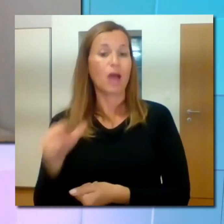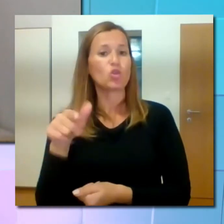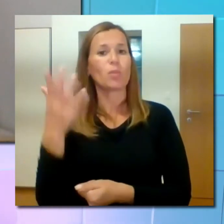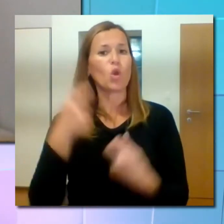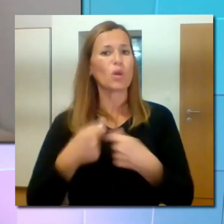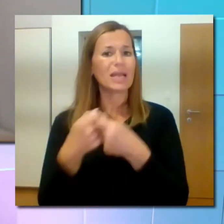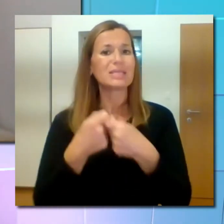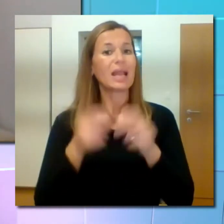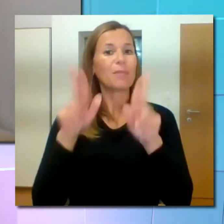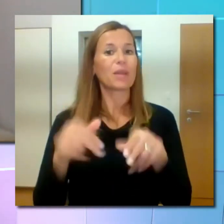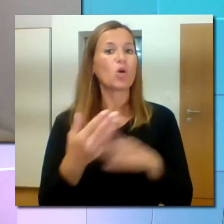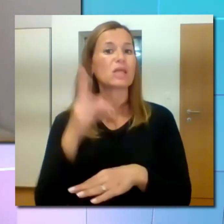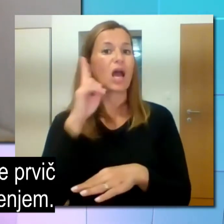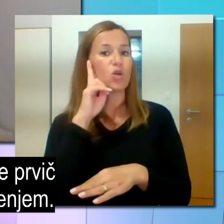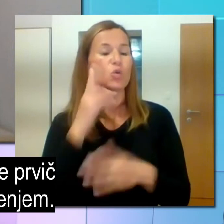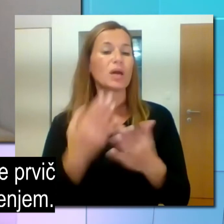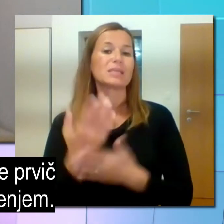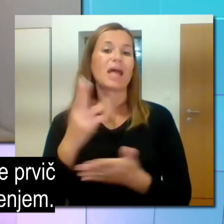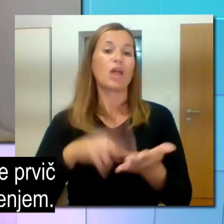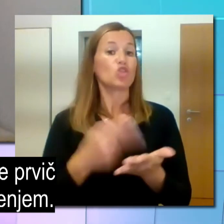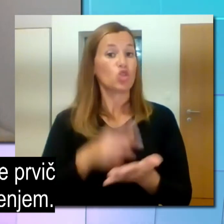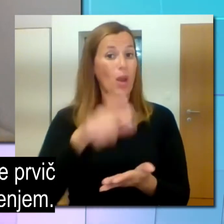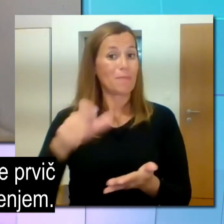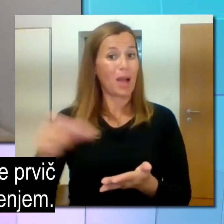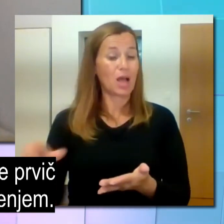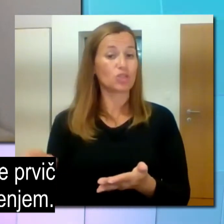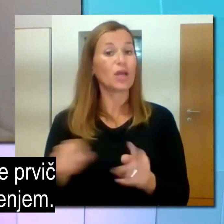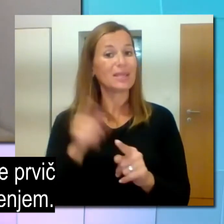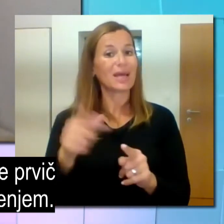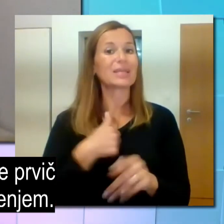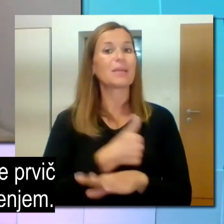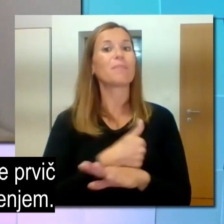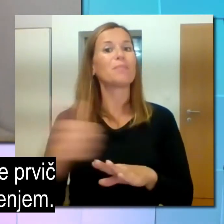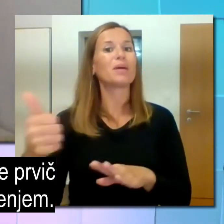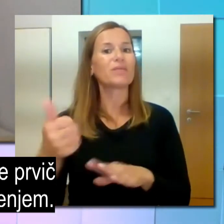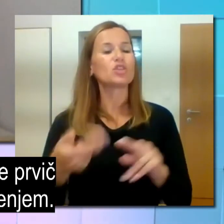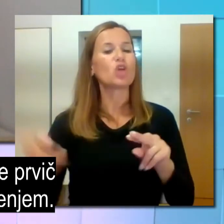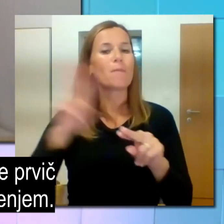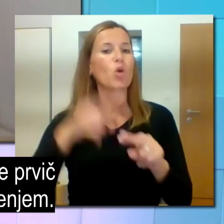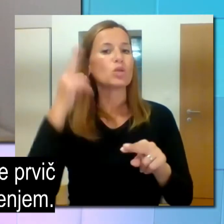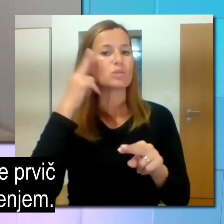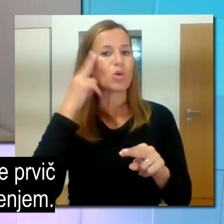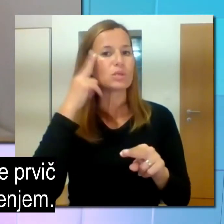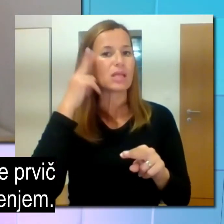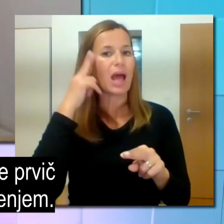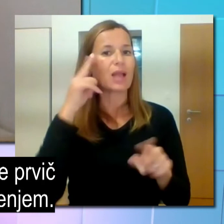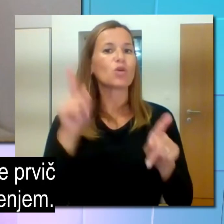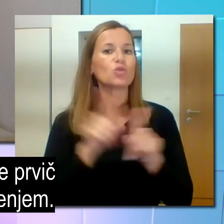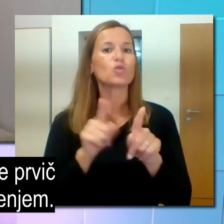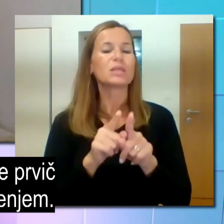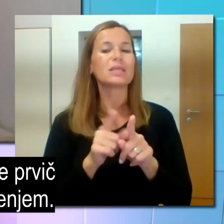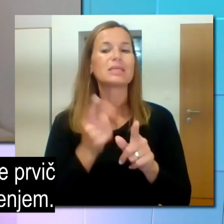organizirano je bilo prav za gluhe, za tolmačem in takrat bom reka, da se prvič nekak bolj spoznala